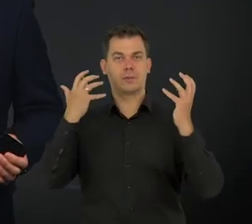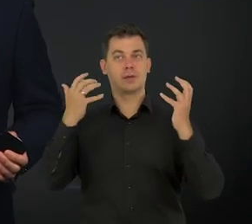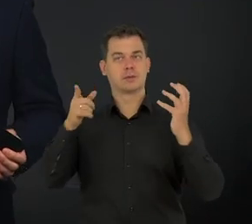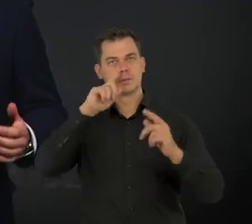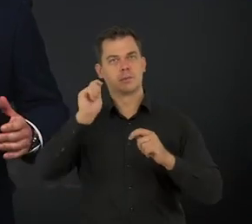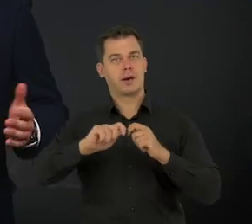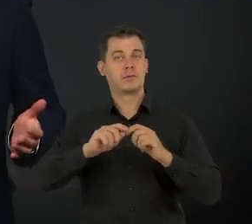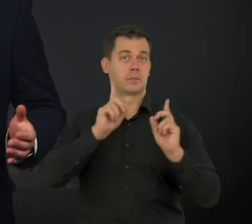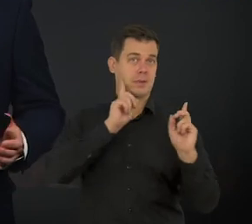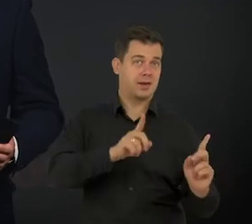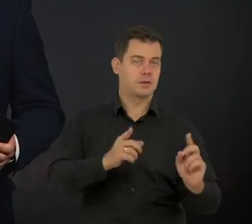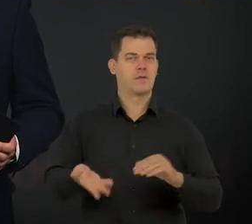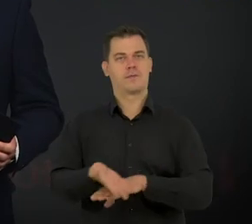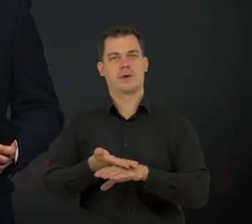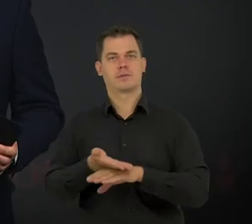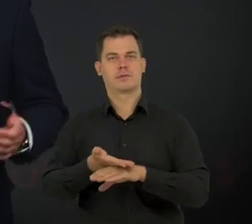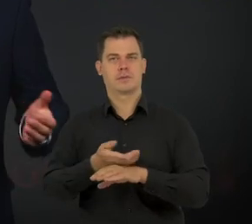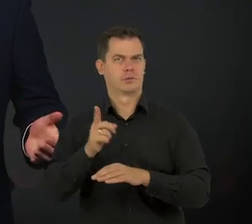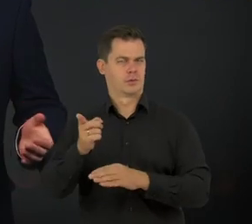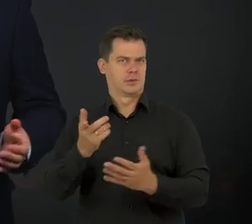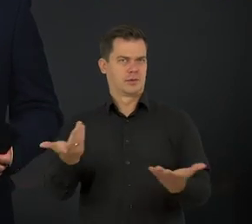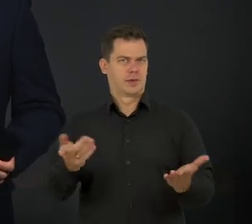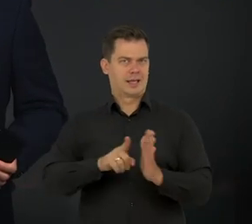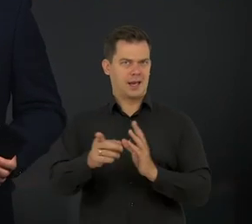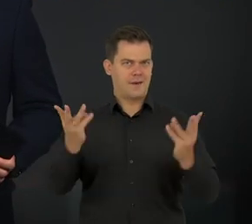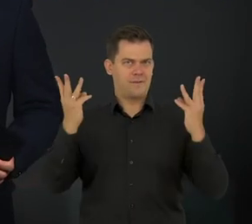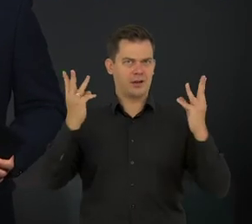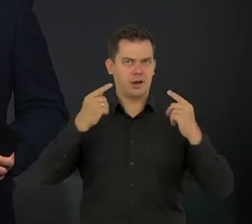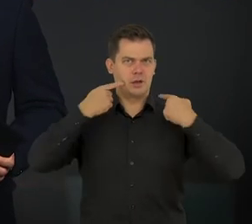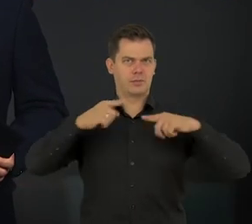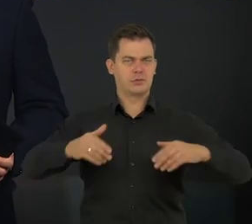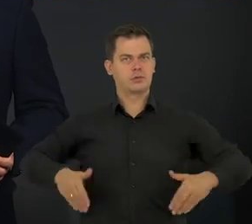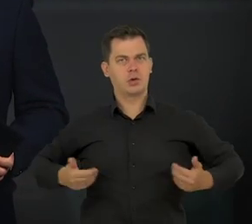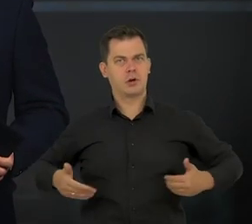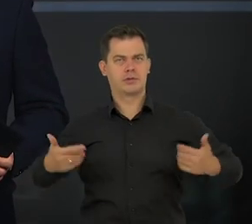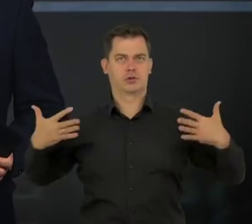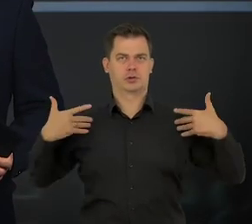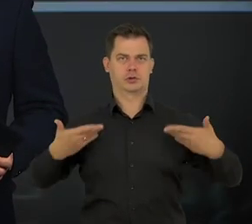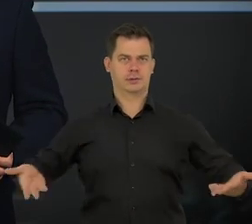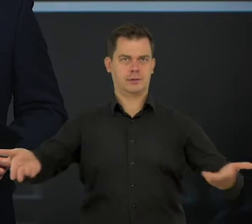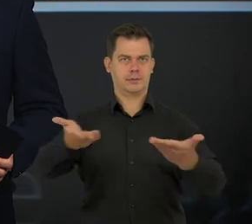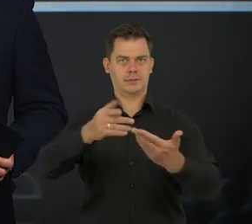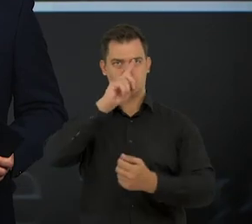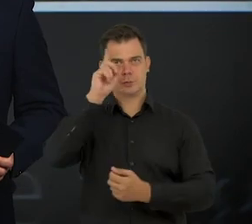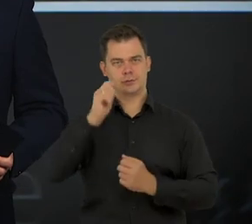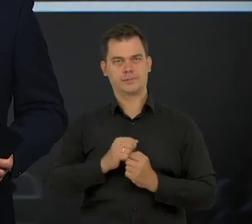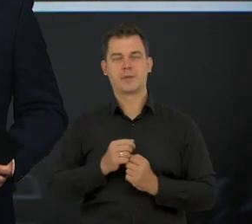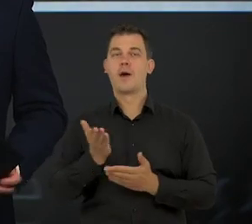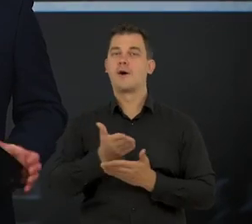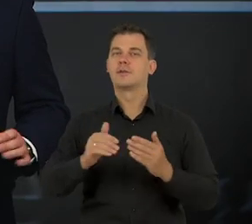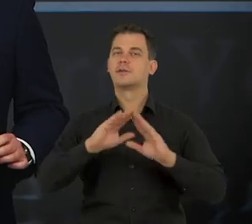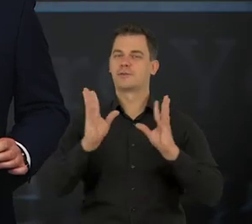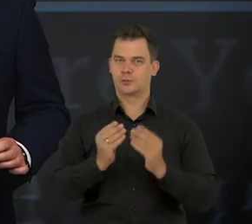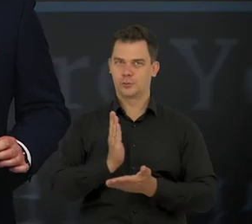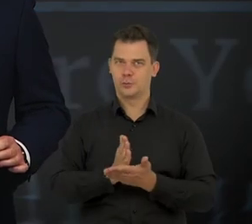będące sitem weryfikującym to, co prawdziwe, a co nie. Przecież to kwestia odpowiedzialności za zdrowie i życie innych.